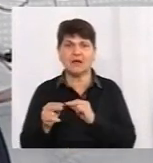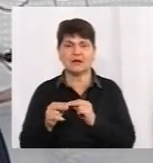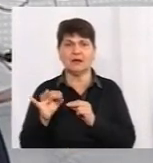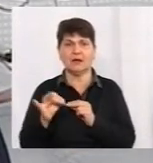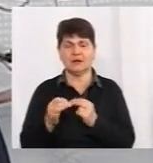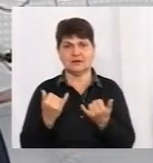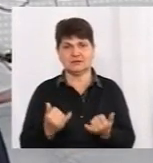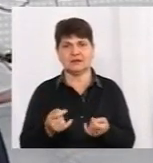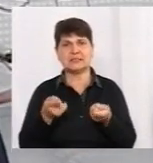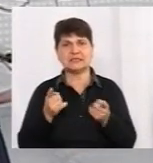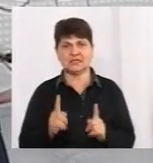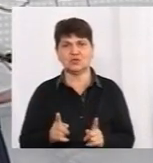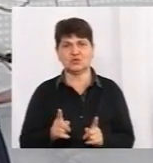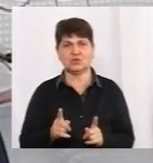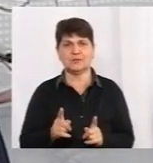дійсно